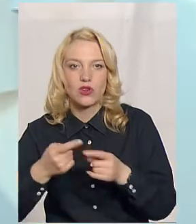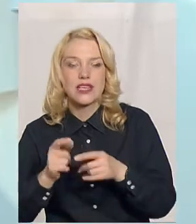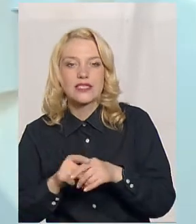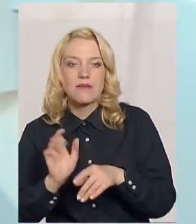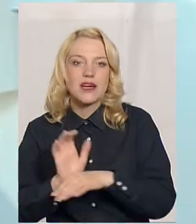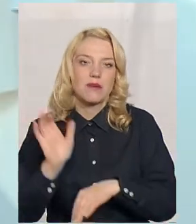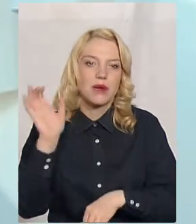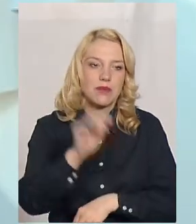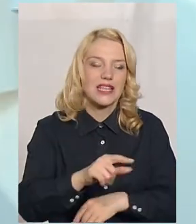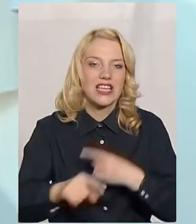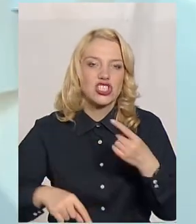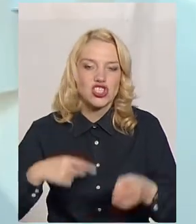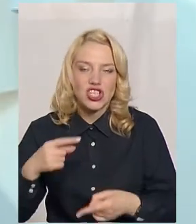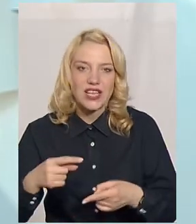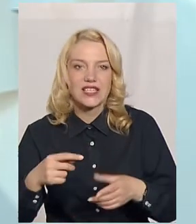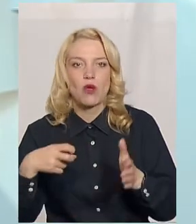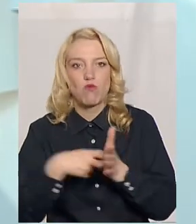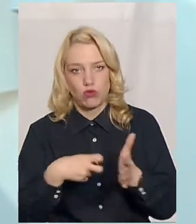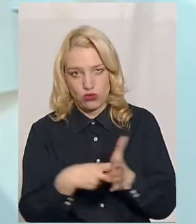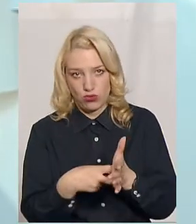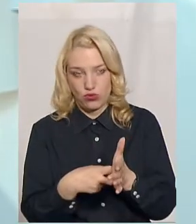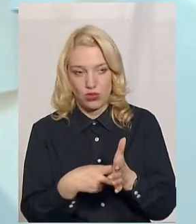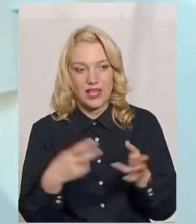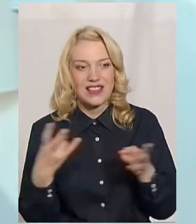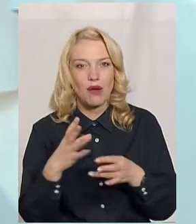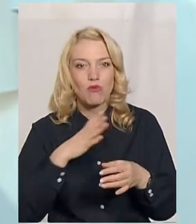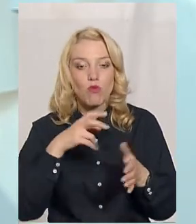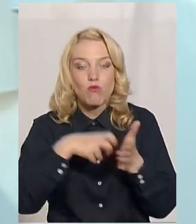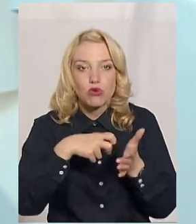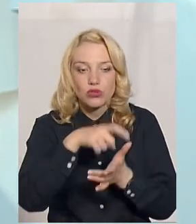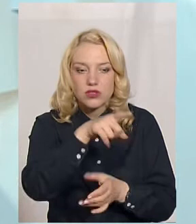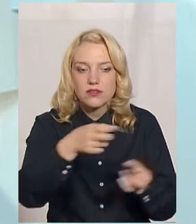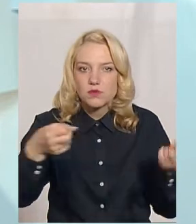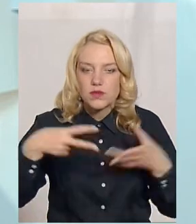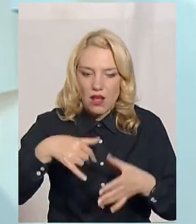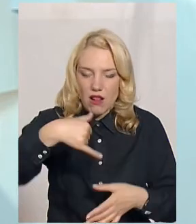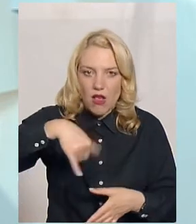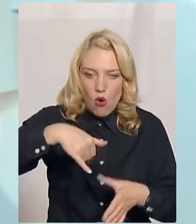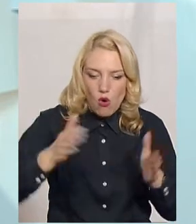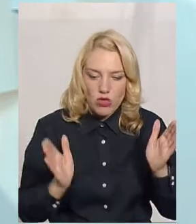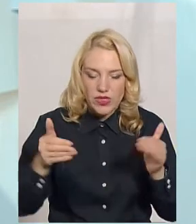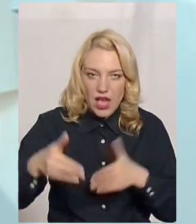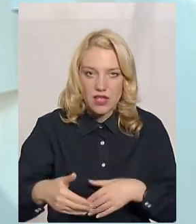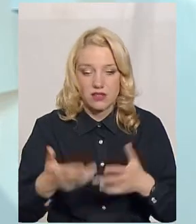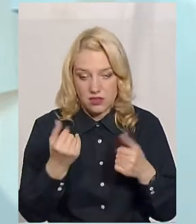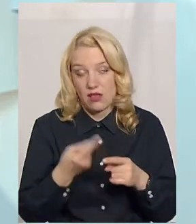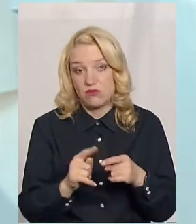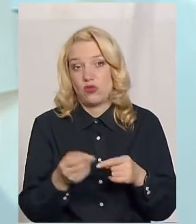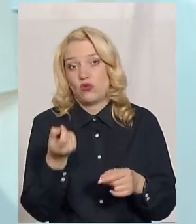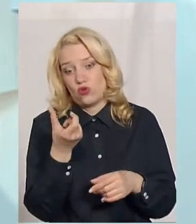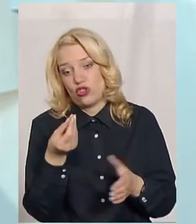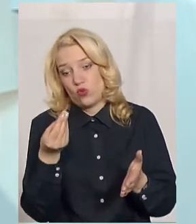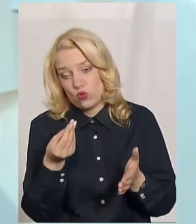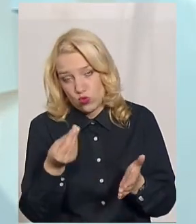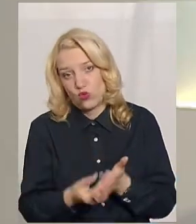добитись. Ми маємо почтові відділення мати відповідні контейнери і так далі, і це робити. Це буде дорожче, там трошечки, чим